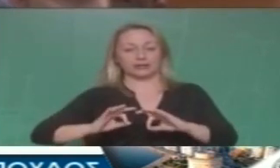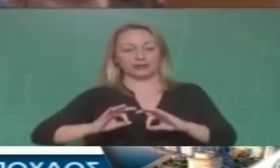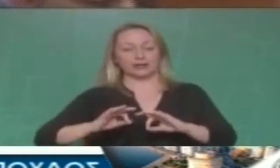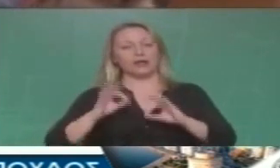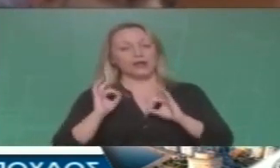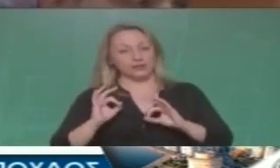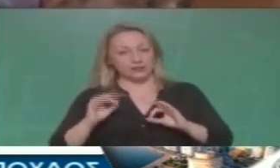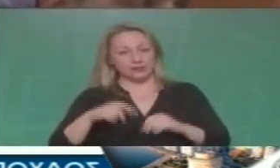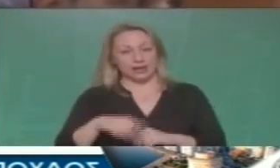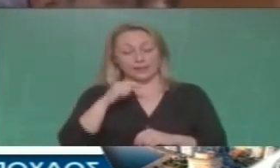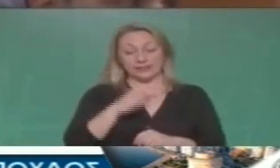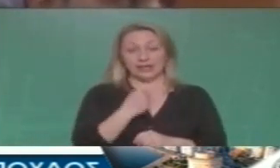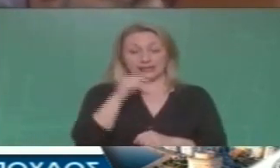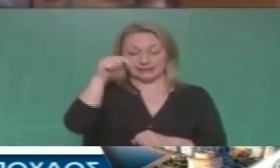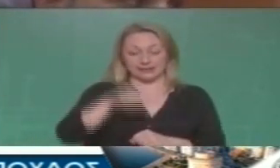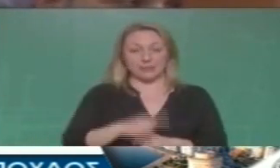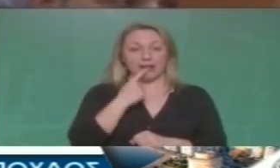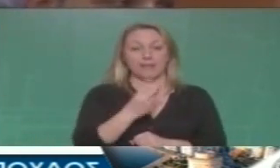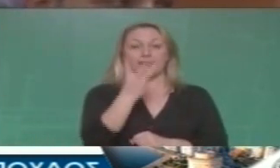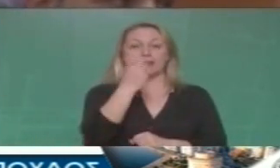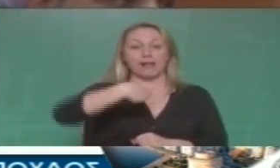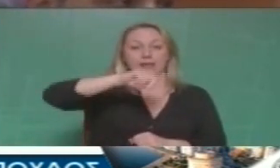περισσότερες μέρες από τις 30 σήμερα μιλάμε για 30